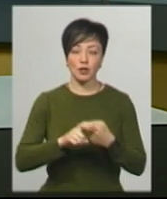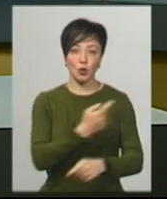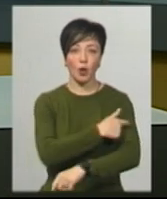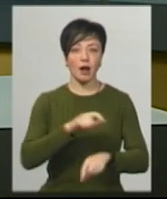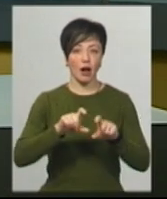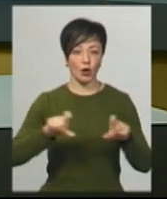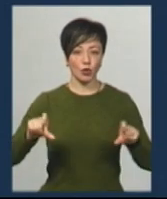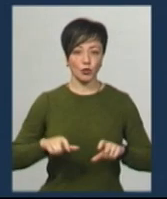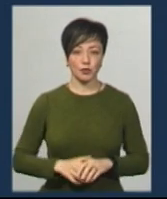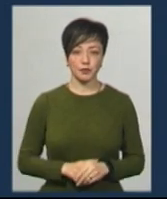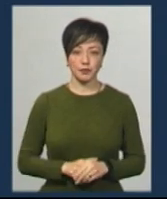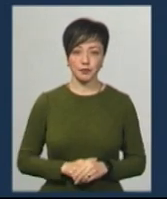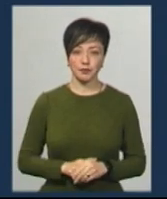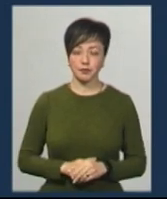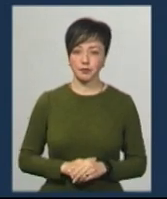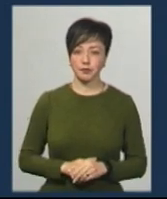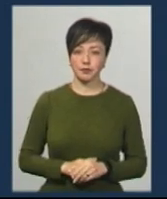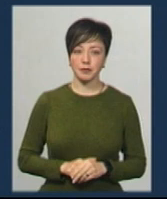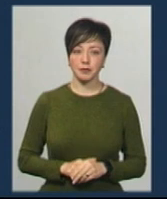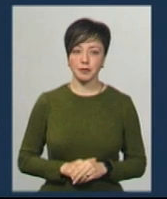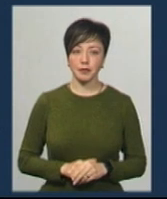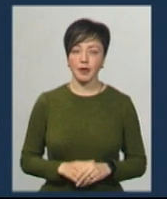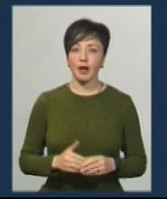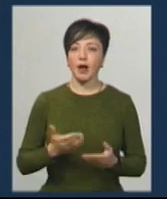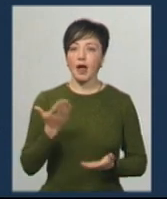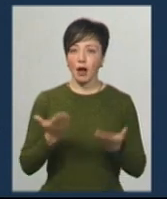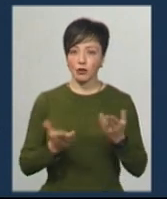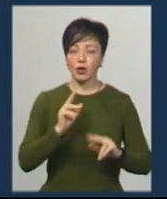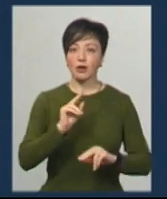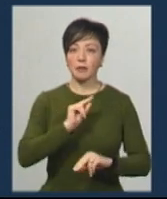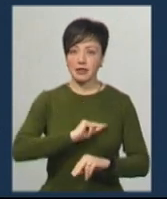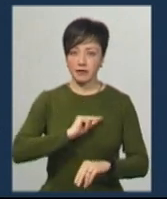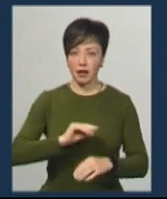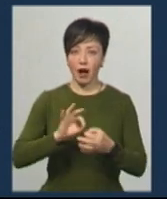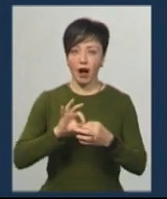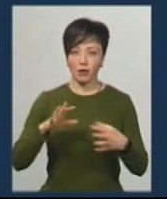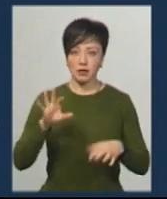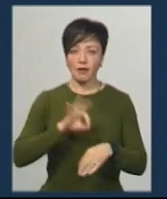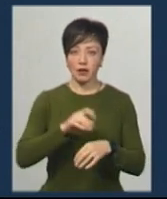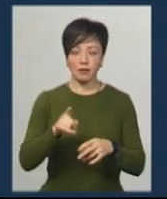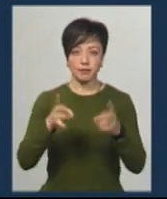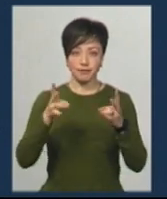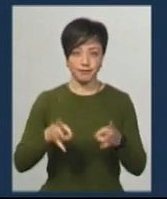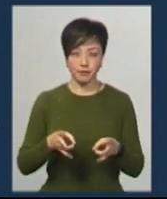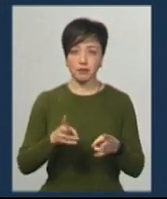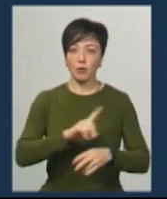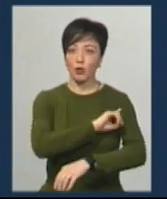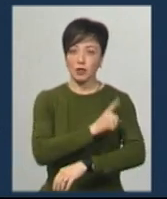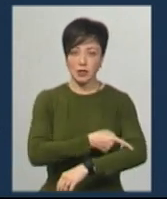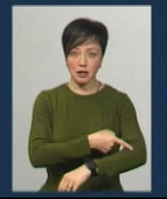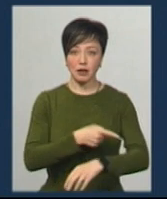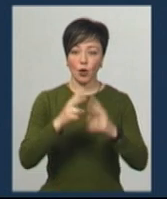лікарню. Якщо захворів з працівник атомний, то це є ЧП, і ясно, що там йде посилене